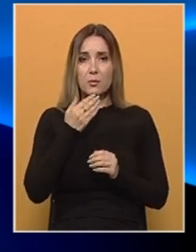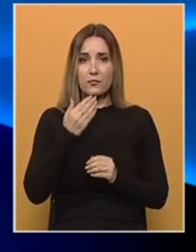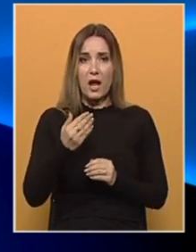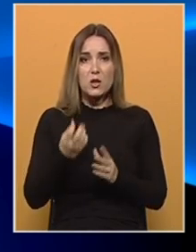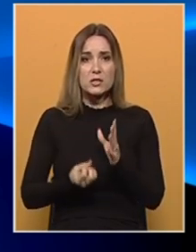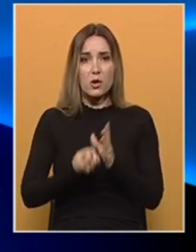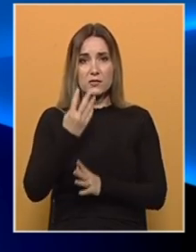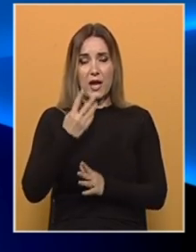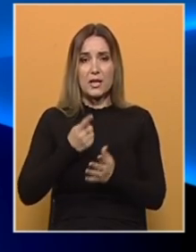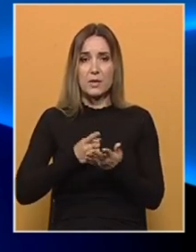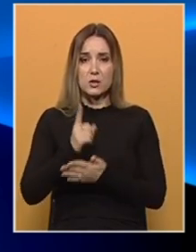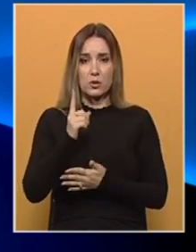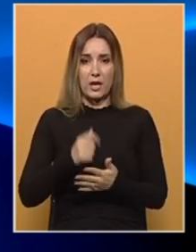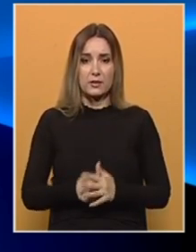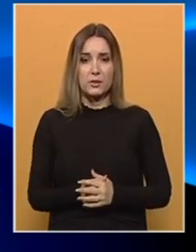ostvarenim rezultatima.